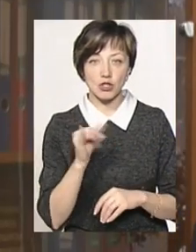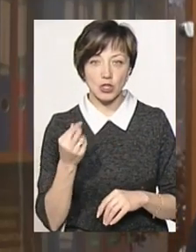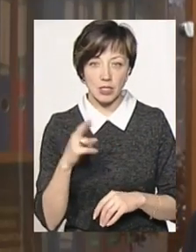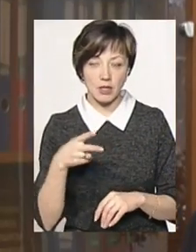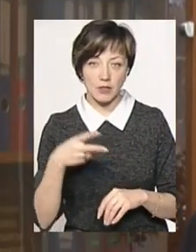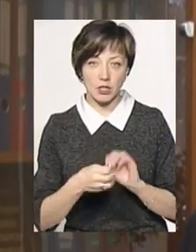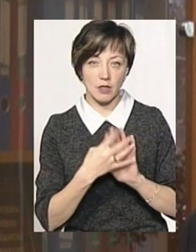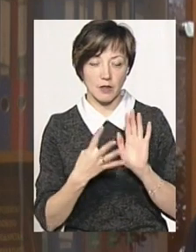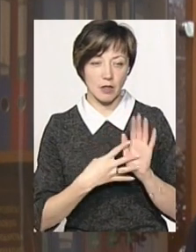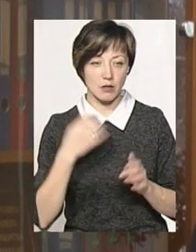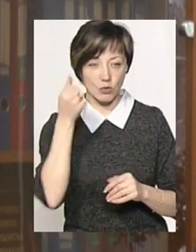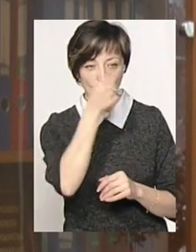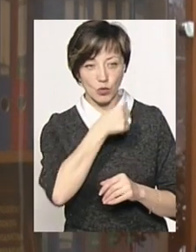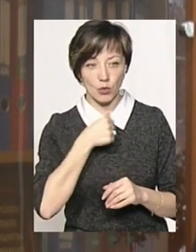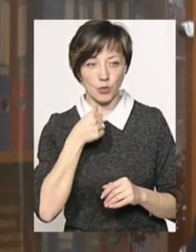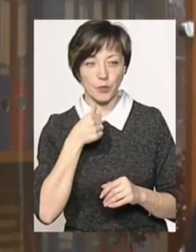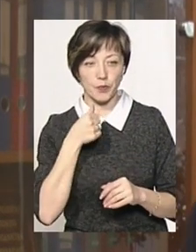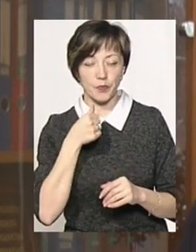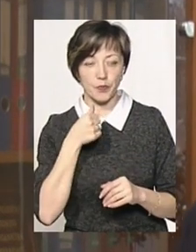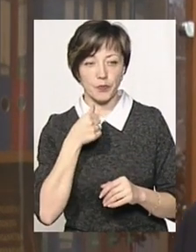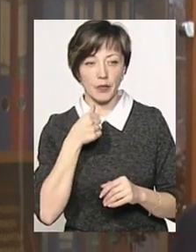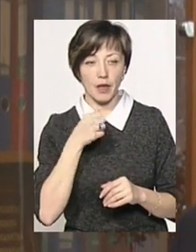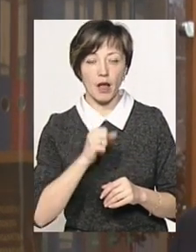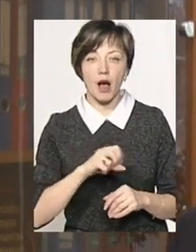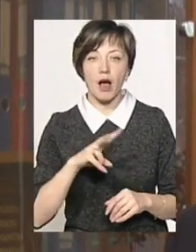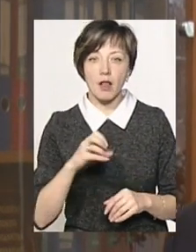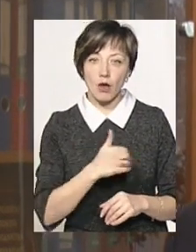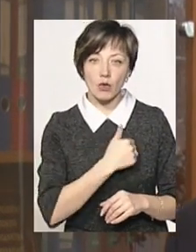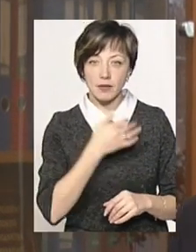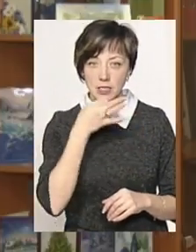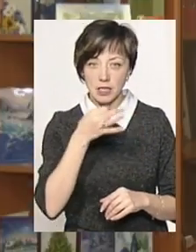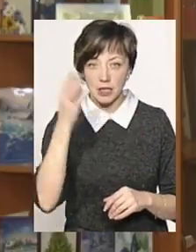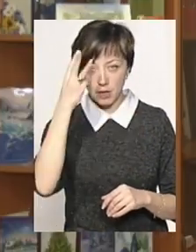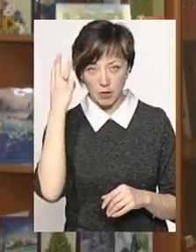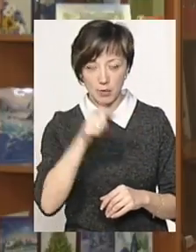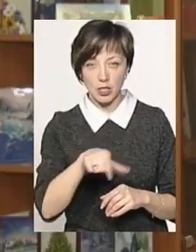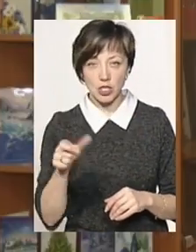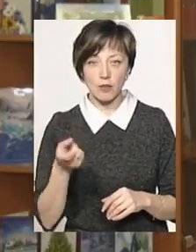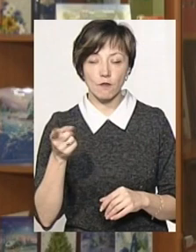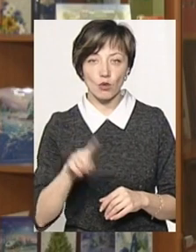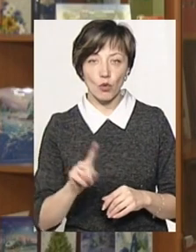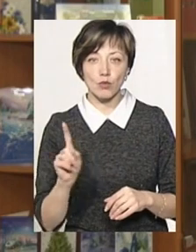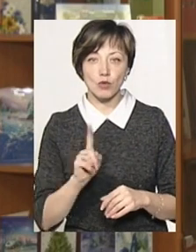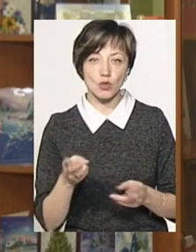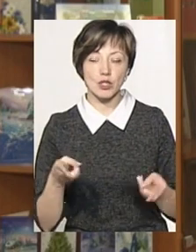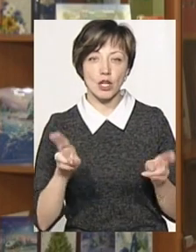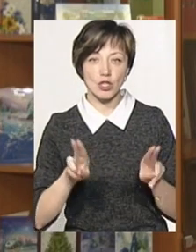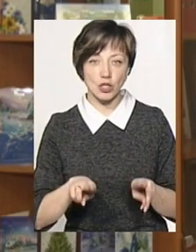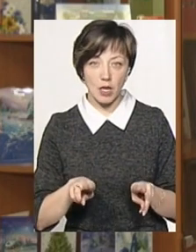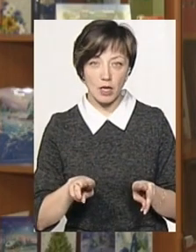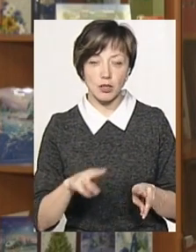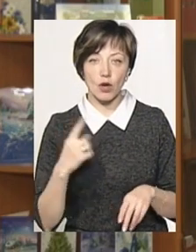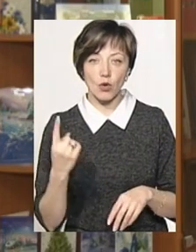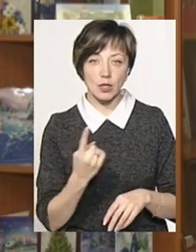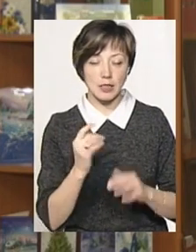2019 року. Але хотів би запевнити хмельничан в тому, що він залишається одним